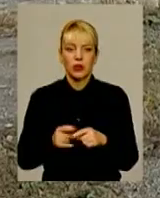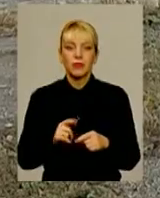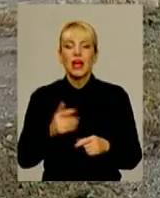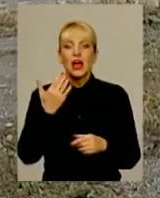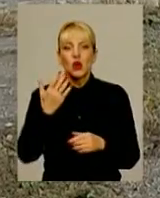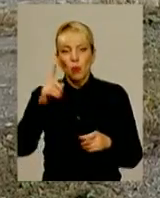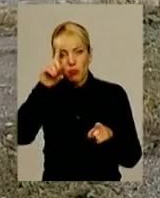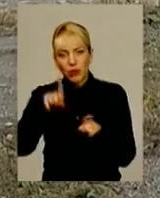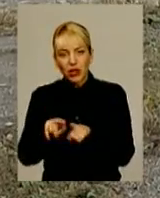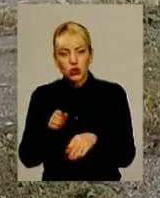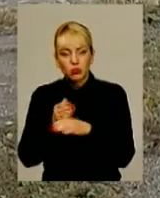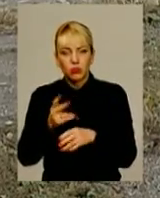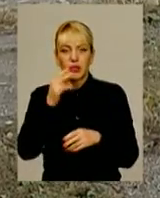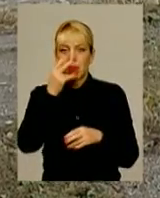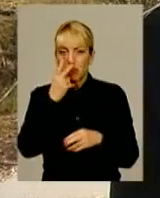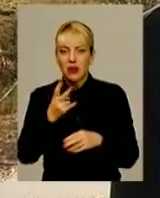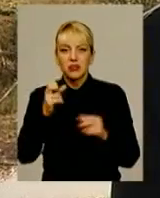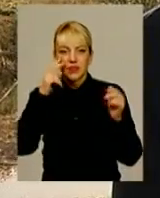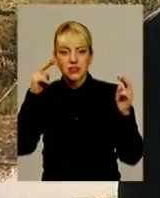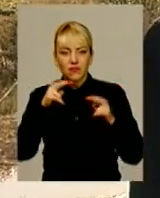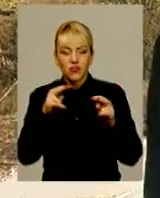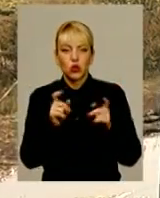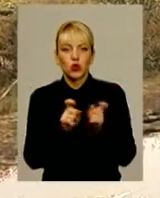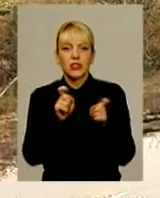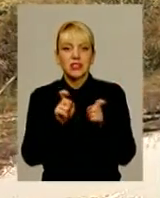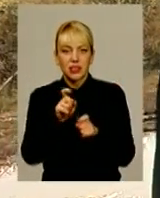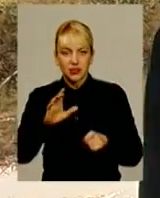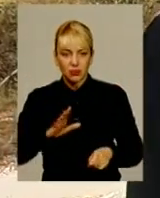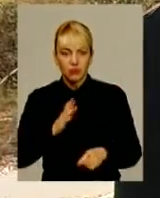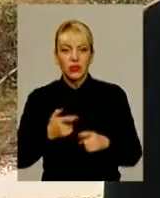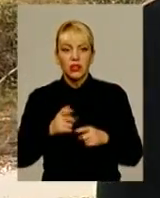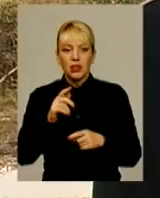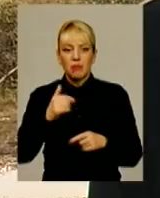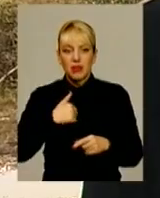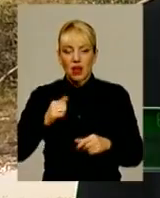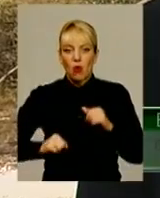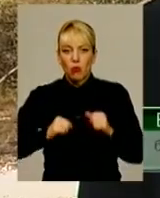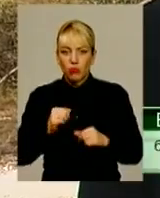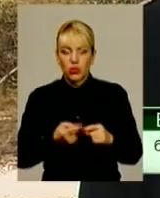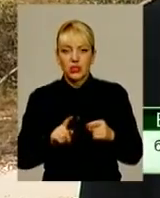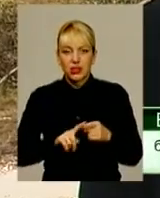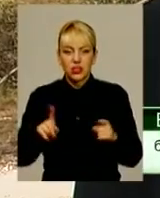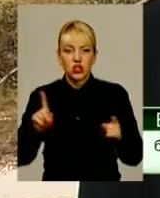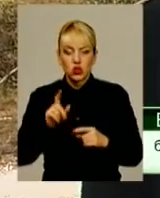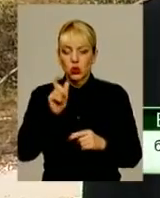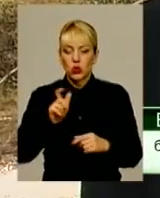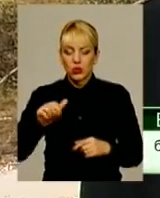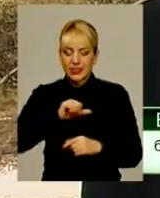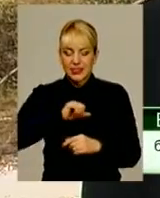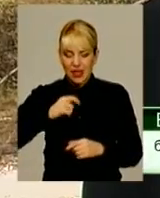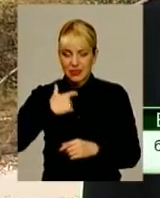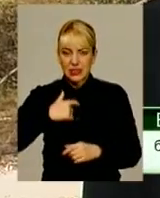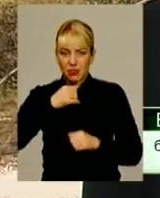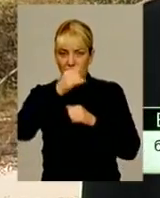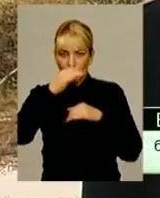його рідний брат, який, каже, був свідком інциденту. Мене обурило те, що люди самі себе не можуть захистити.